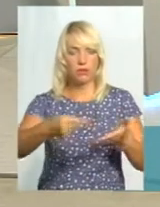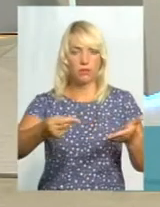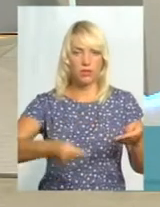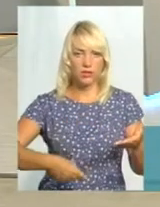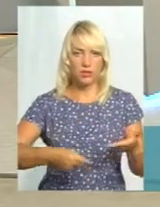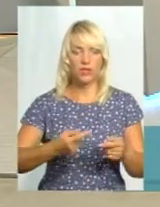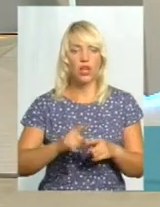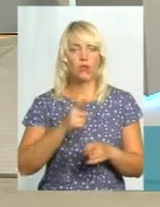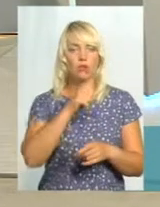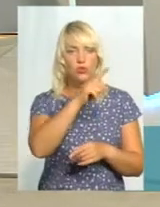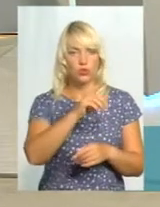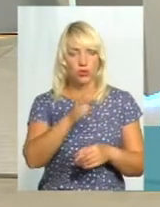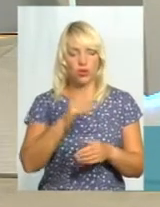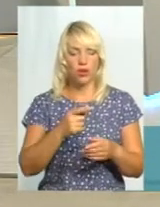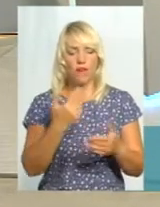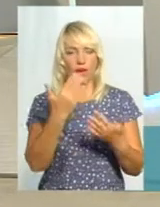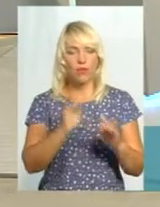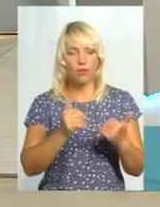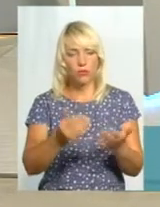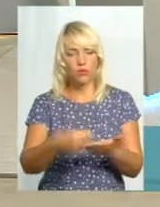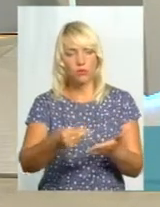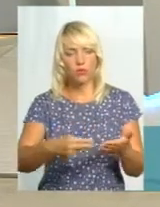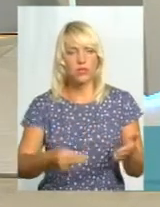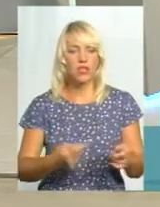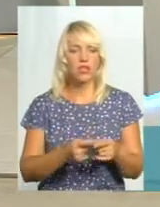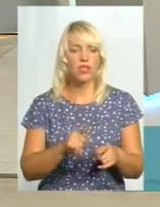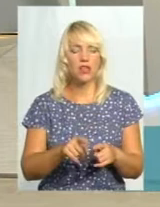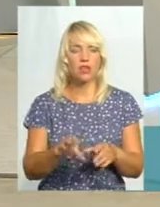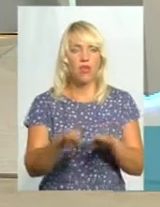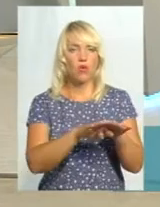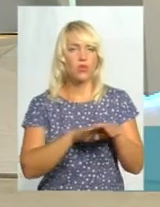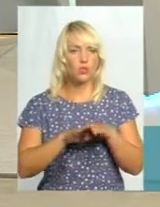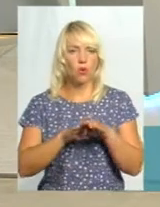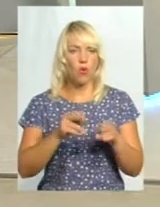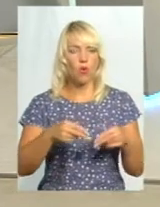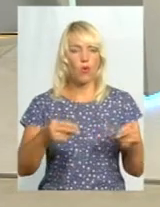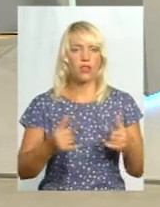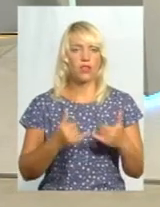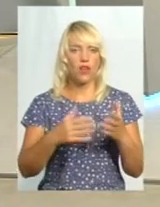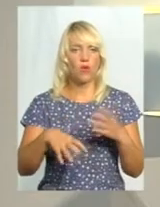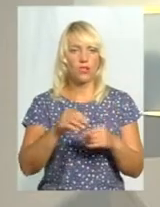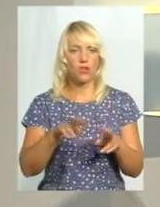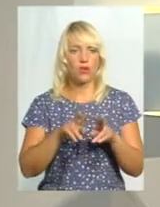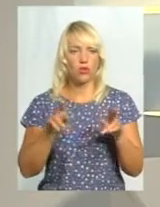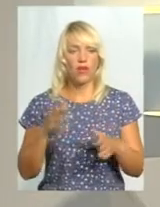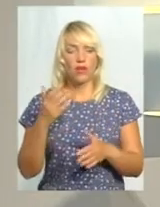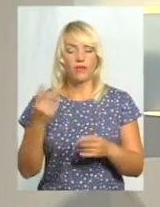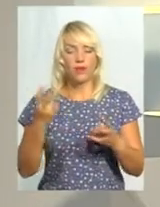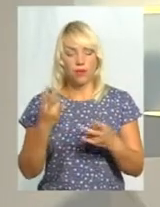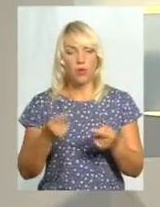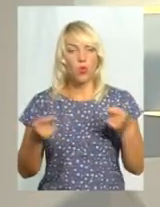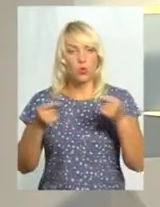його підписати, тому що це уніфікована угода, нібито й вона для всіх однакова. тут потрібно уточнити. Якщо людині пропонують